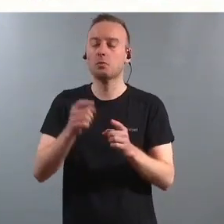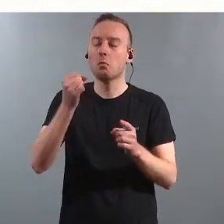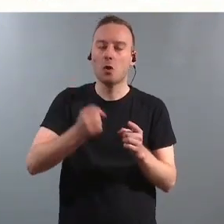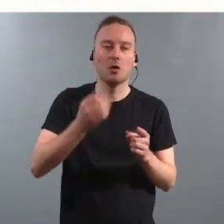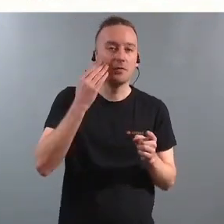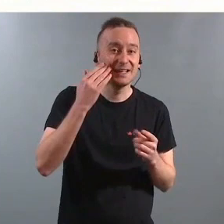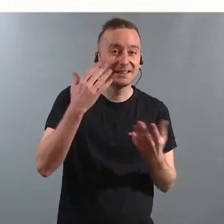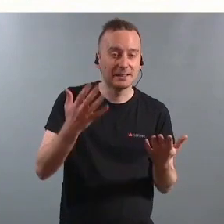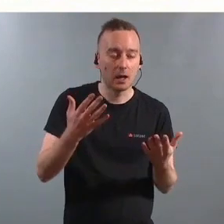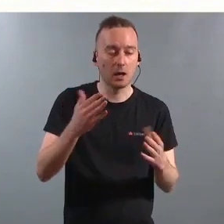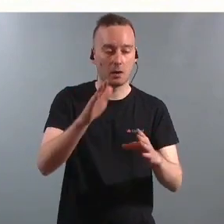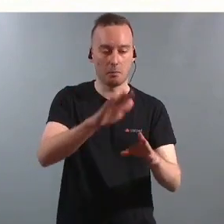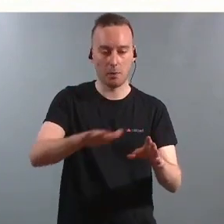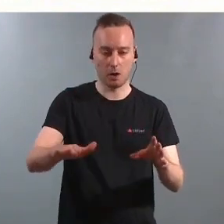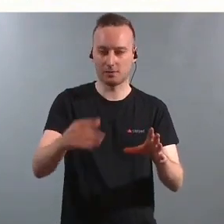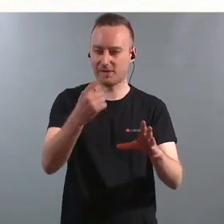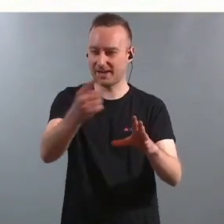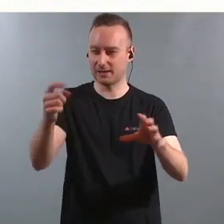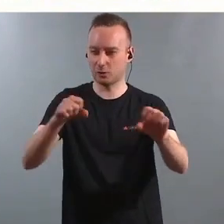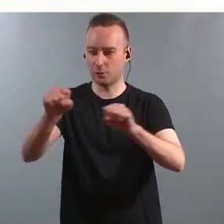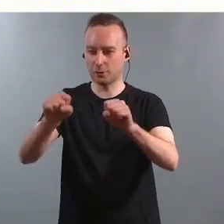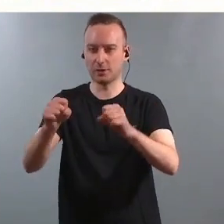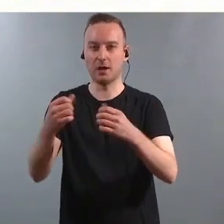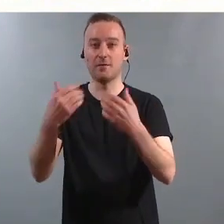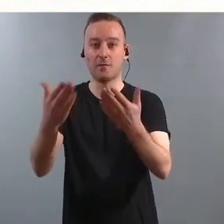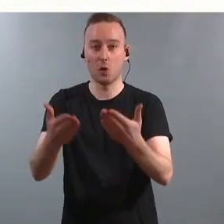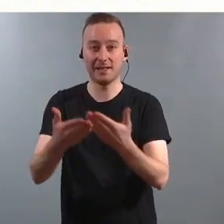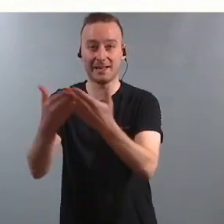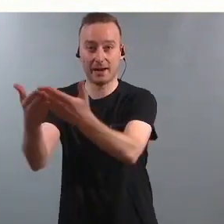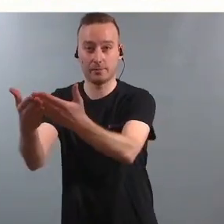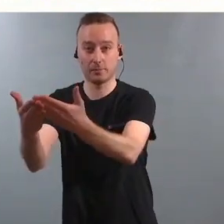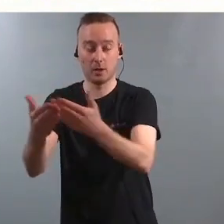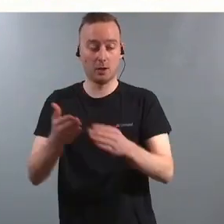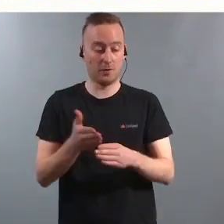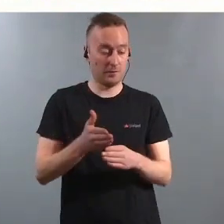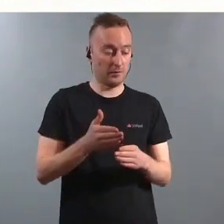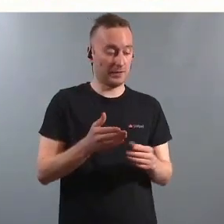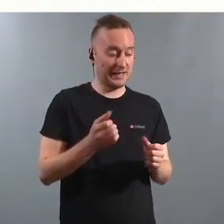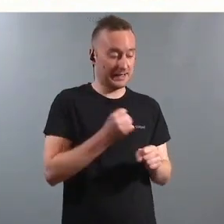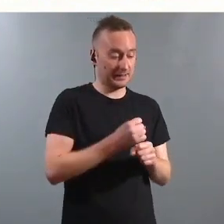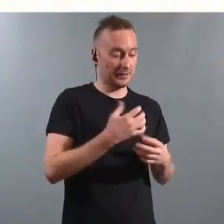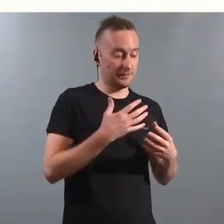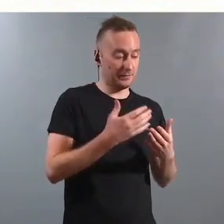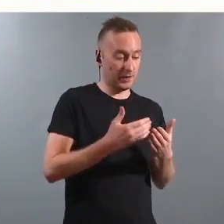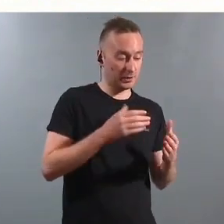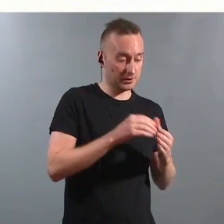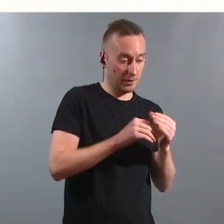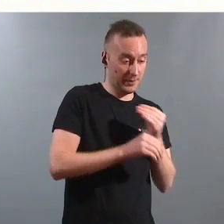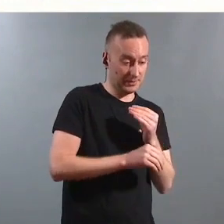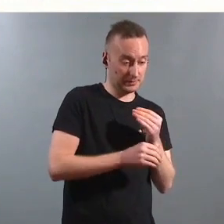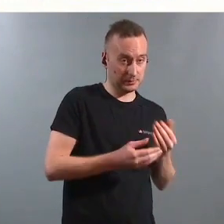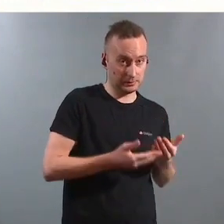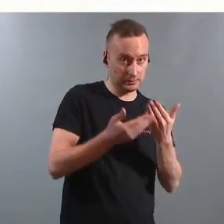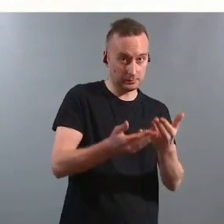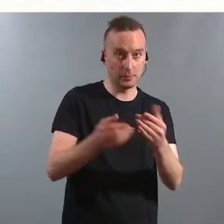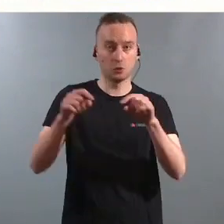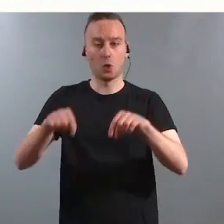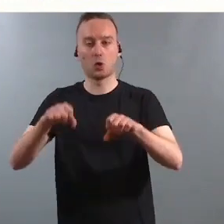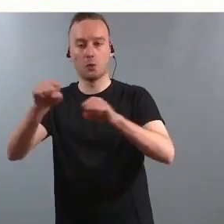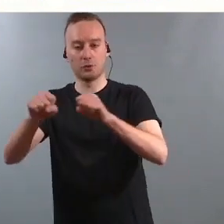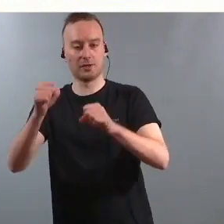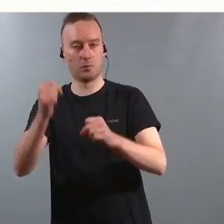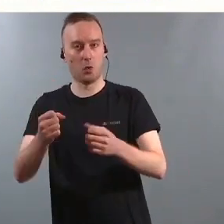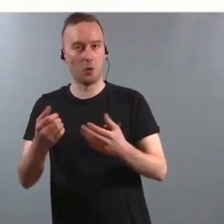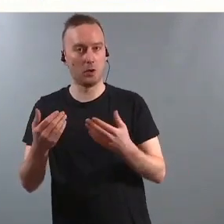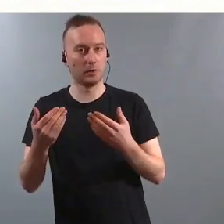får hjelp i den enkelte kommune som de tidligere fikk hos Statped, det må de kunne få i kommunene nå. Det må staten være sikre